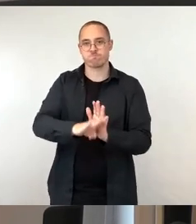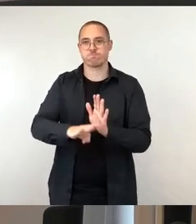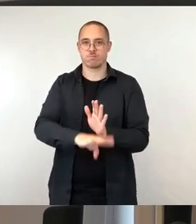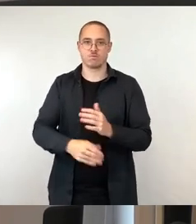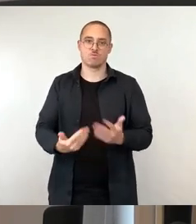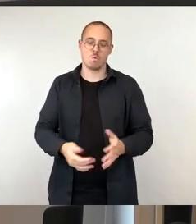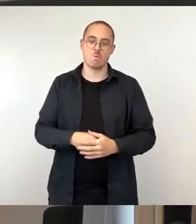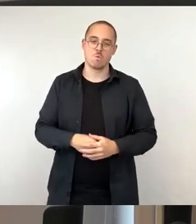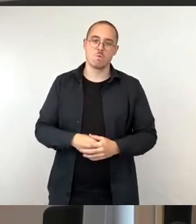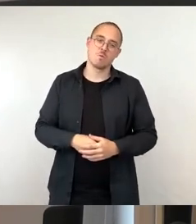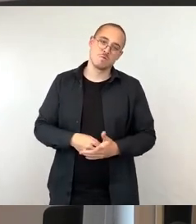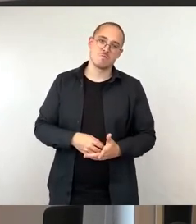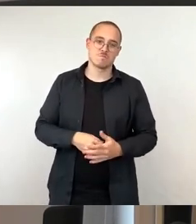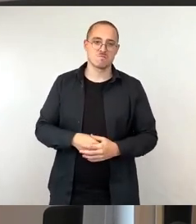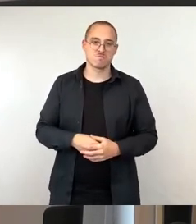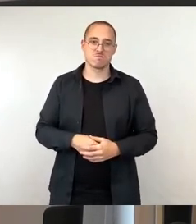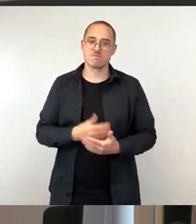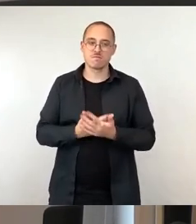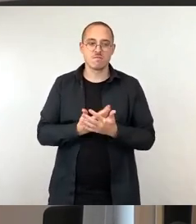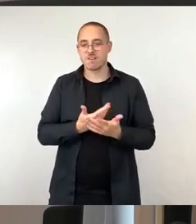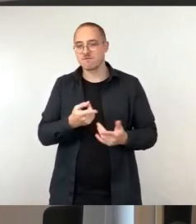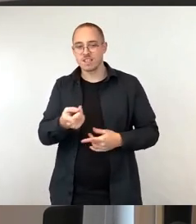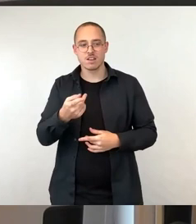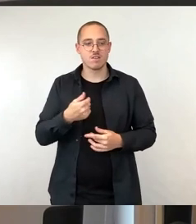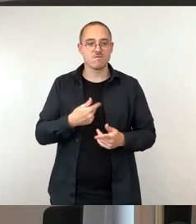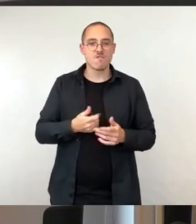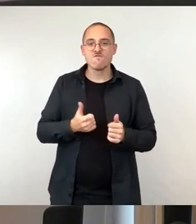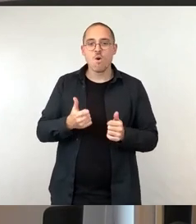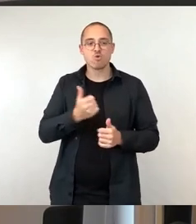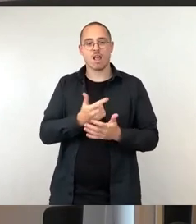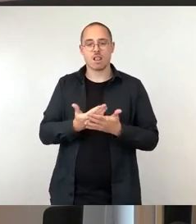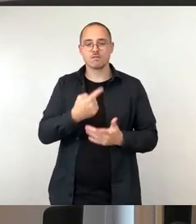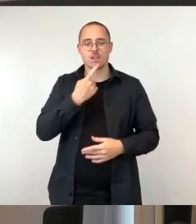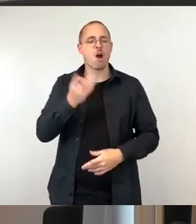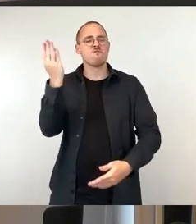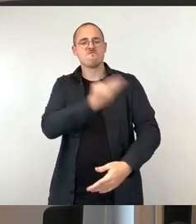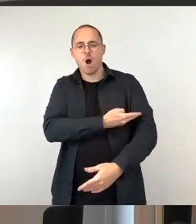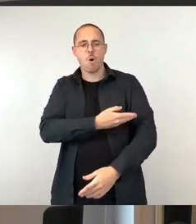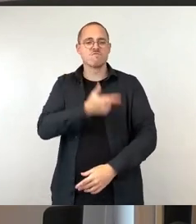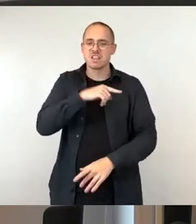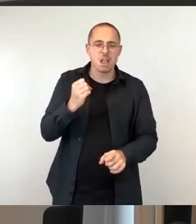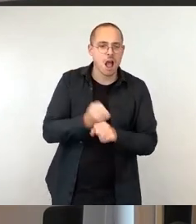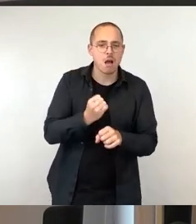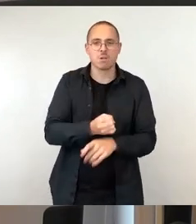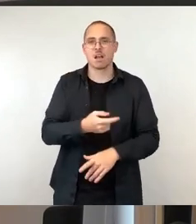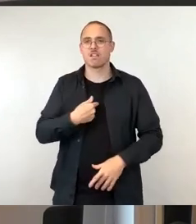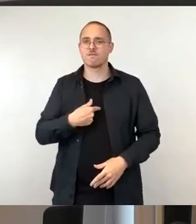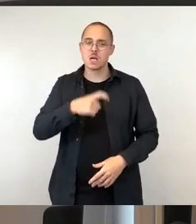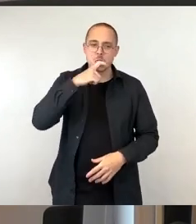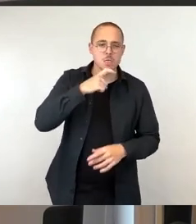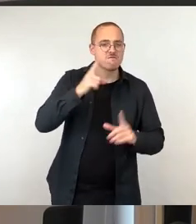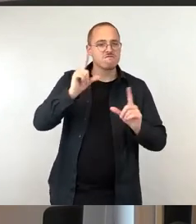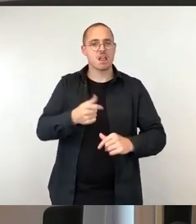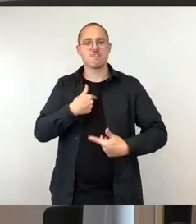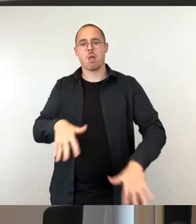Vorurteil, die werden faul, die wollen nicht arbeiten oder die bemühen sich zu wenig. Und dann kommt immer schnell der Ruf, gerade eben auch